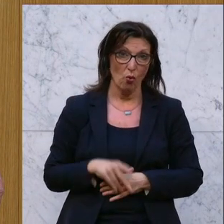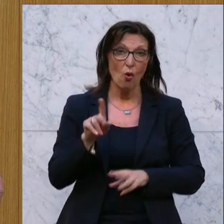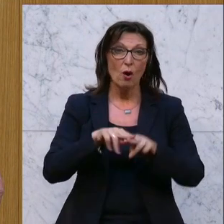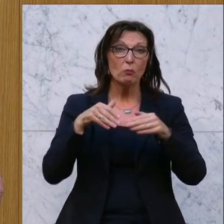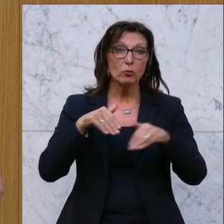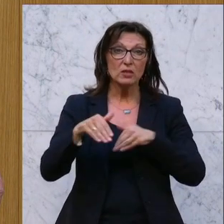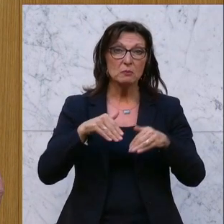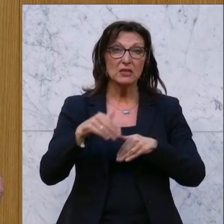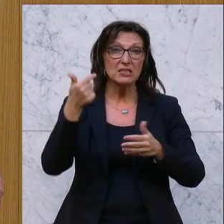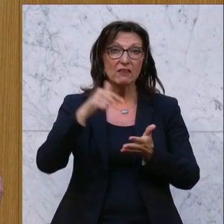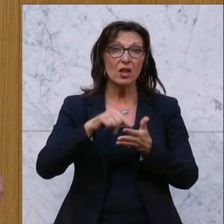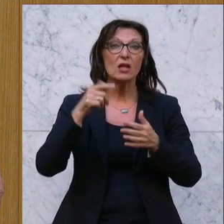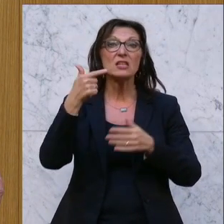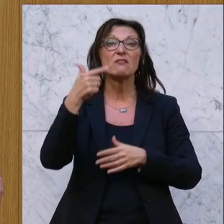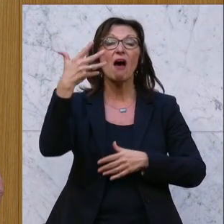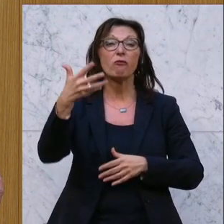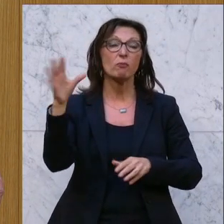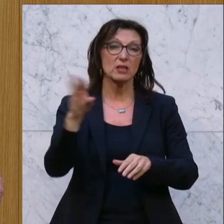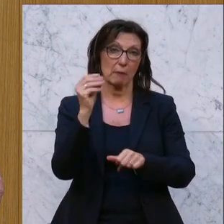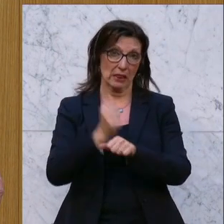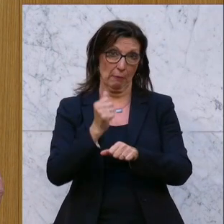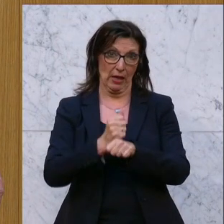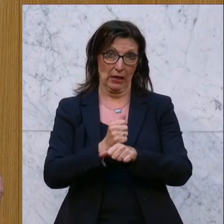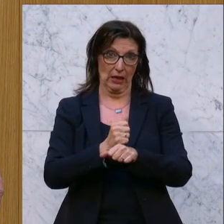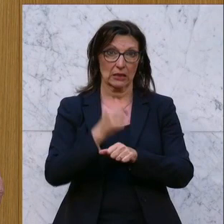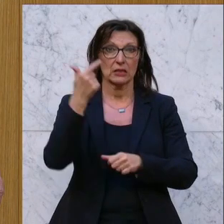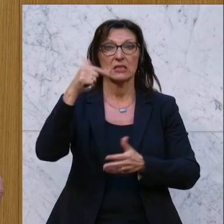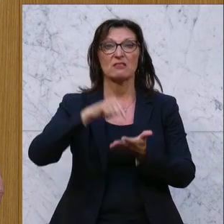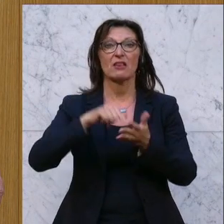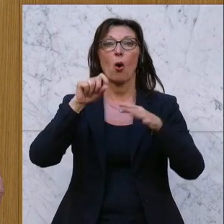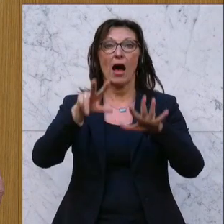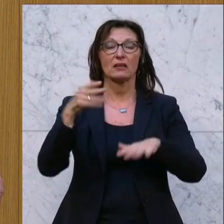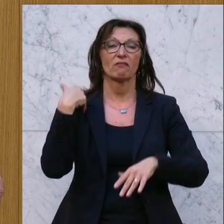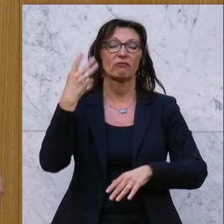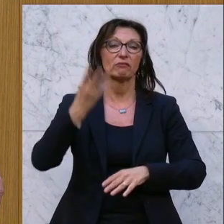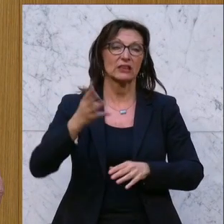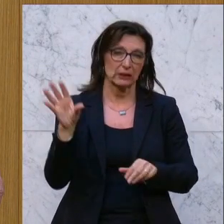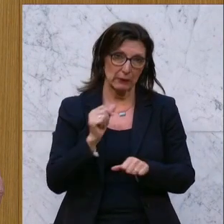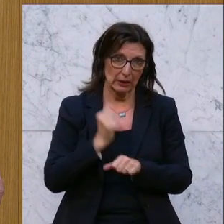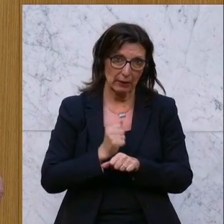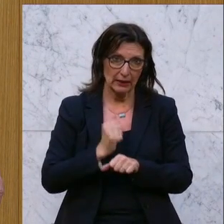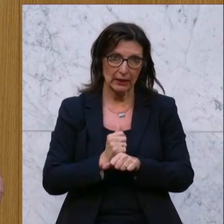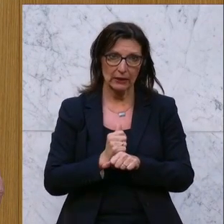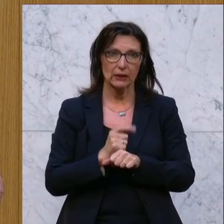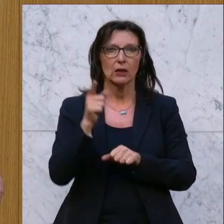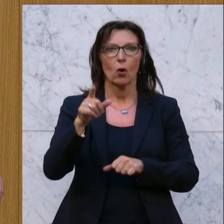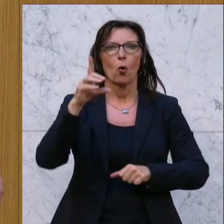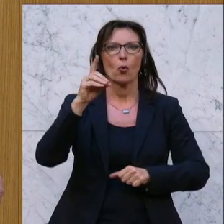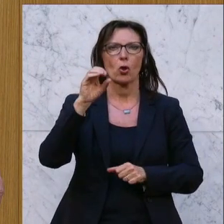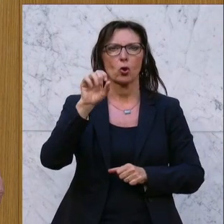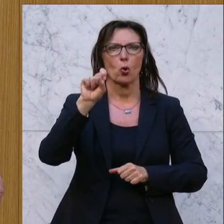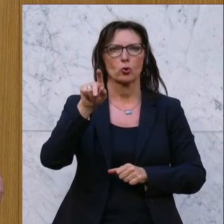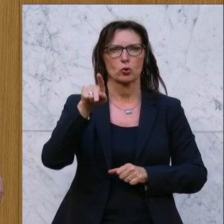2019 52 Mitarbeiter, 2018 40 Mitarbeiter. Unter Doskozil